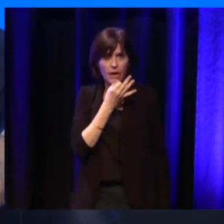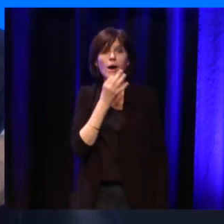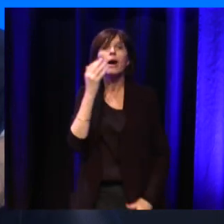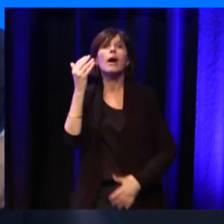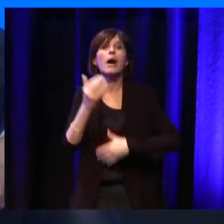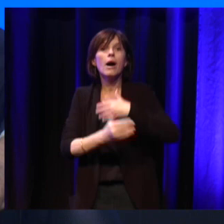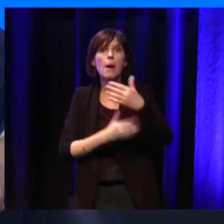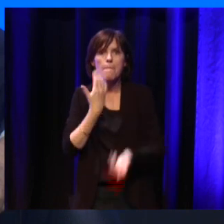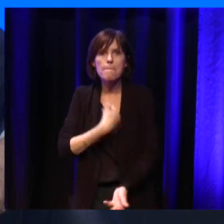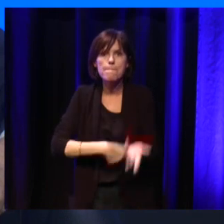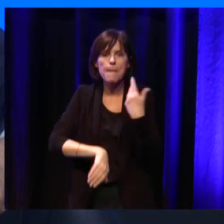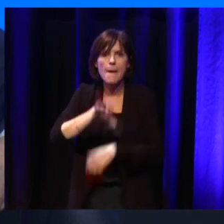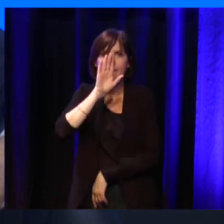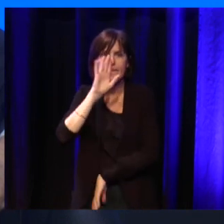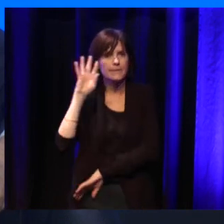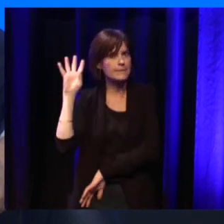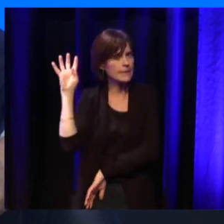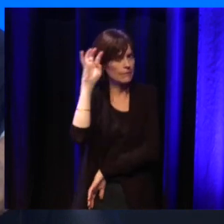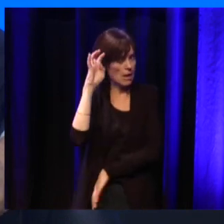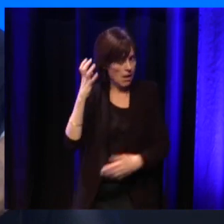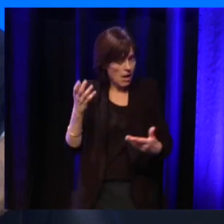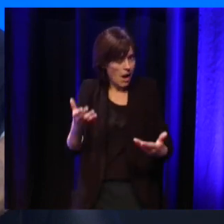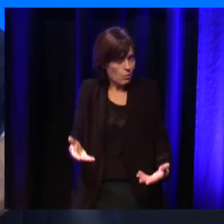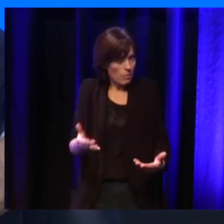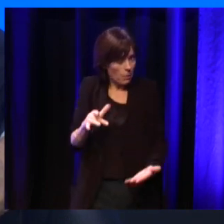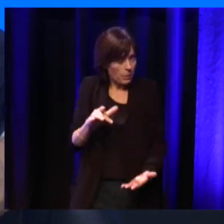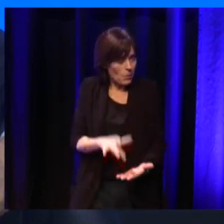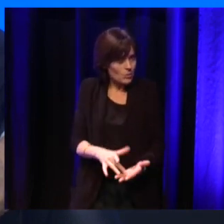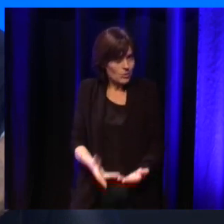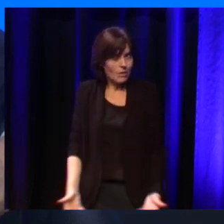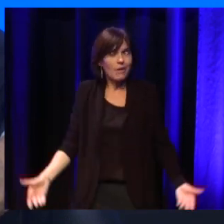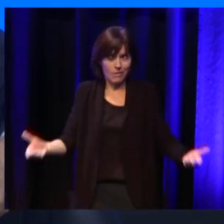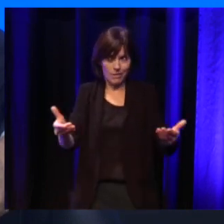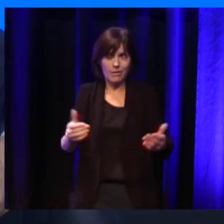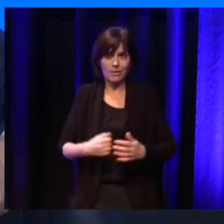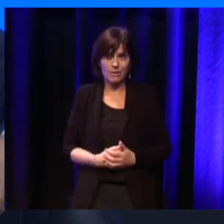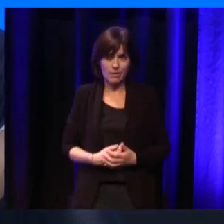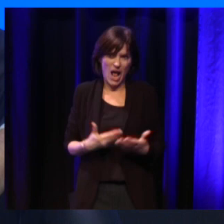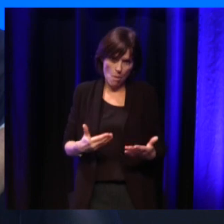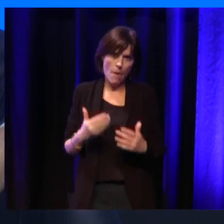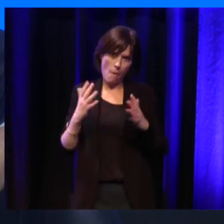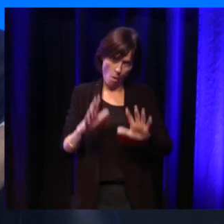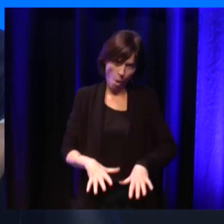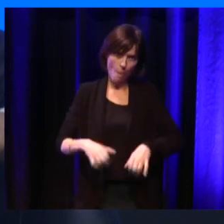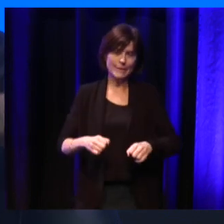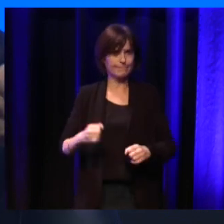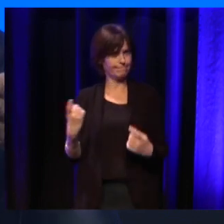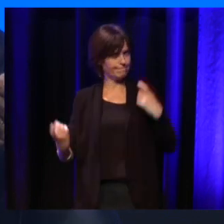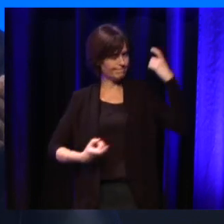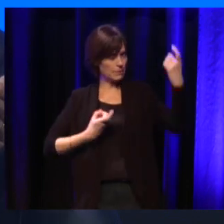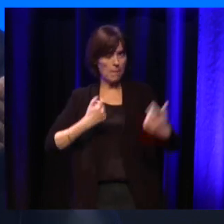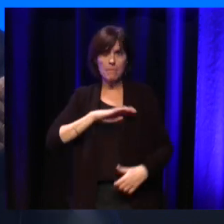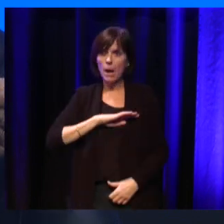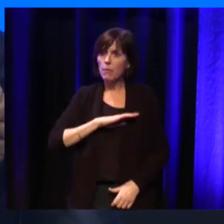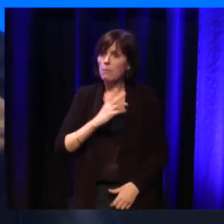de difficulté qu'on est en train aujourd'hui de reprendre en main puisqu'on n'avait plus assez de